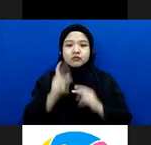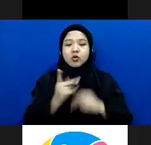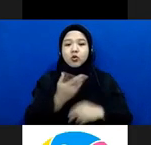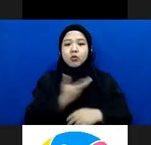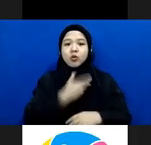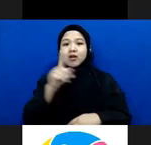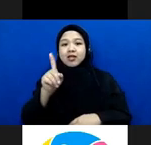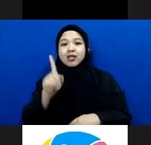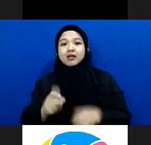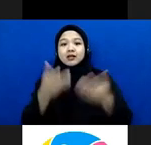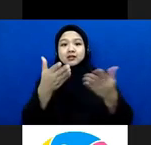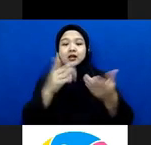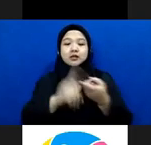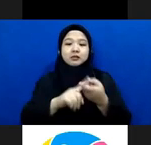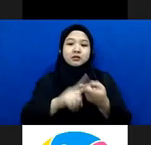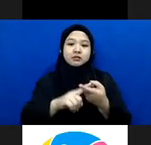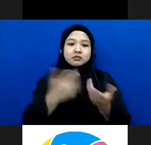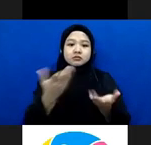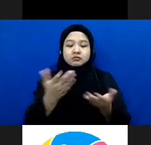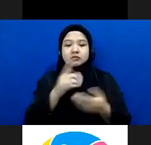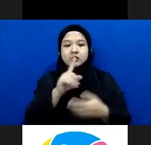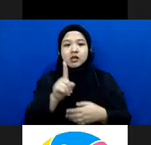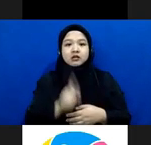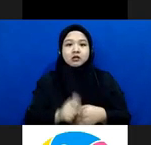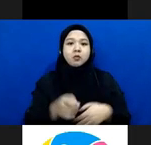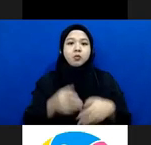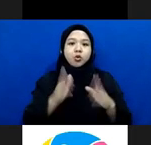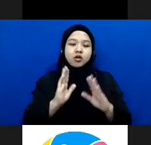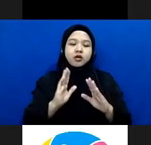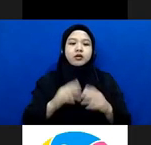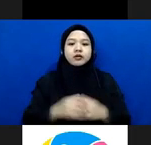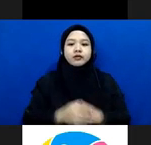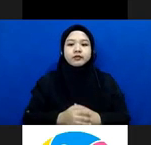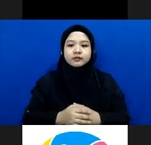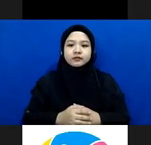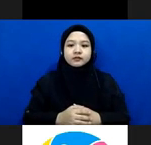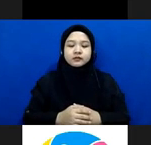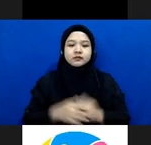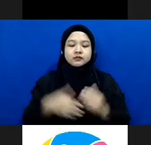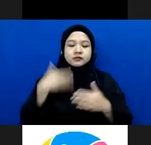teman-teman Mas Andi boleh share next slide